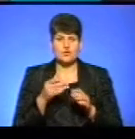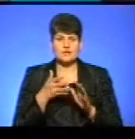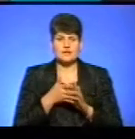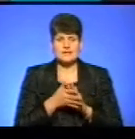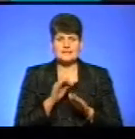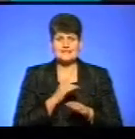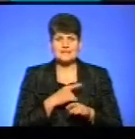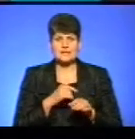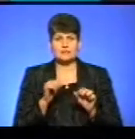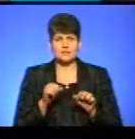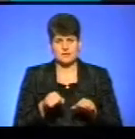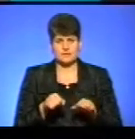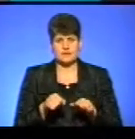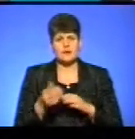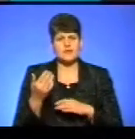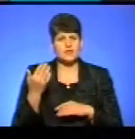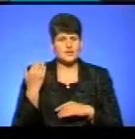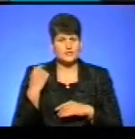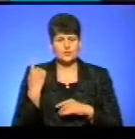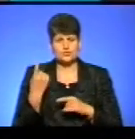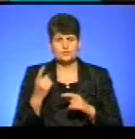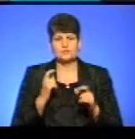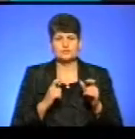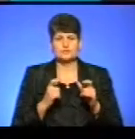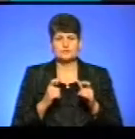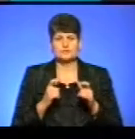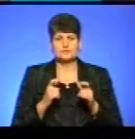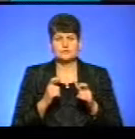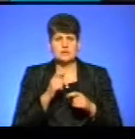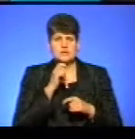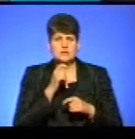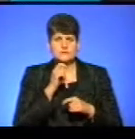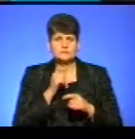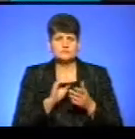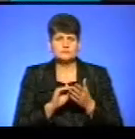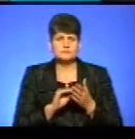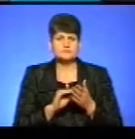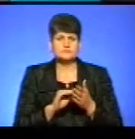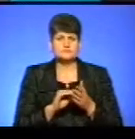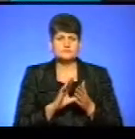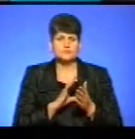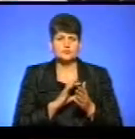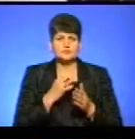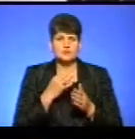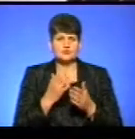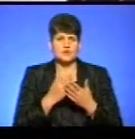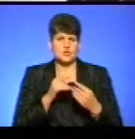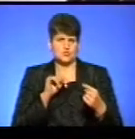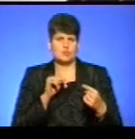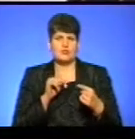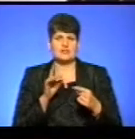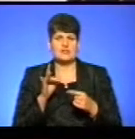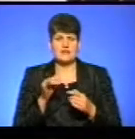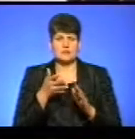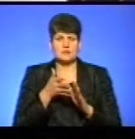можливостей». Раніше в інтерв'ю одному з виданів ви зазначили, що нині в інформаційному просторі є супротив євроінтеграційним процесам.